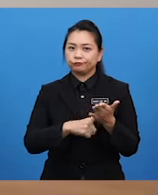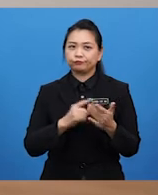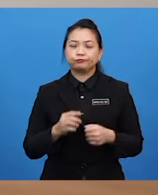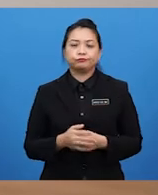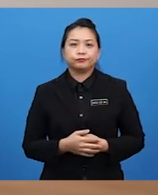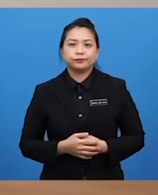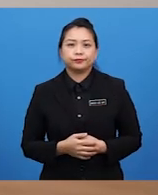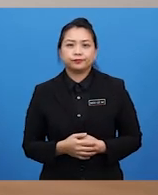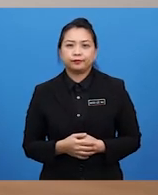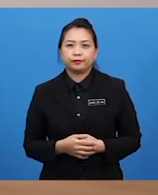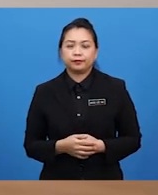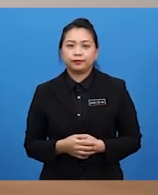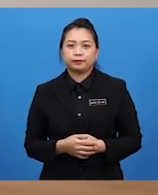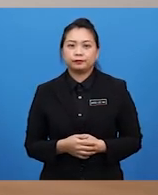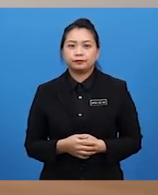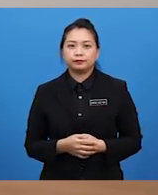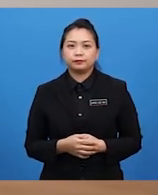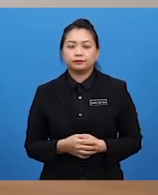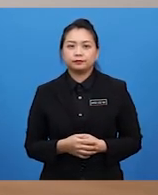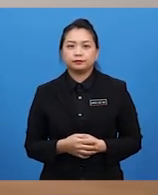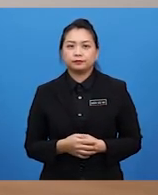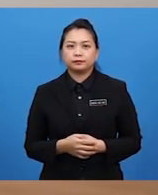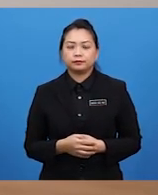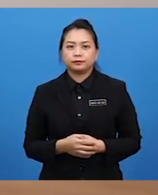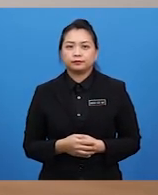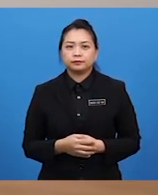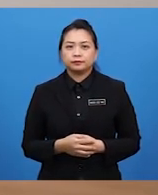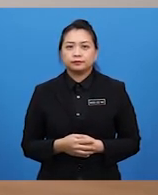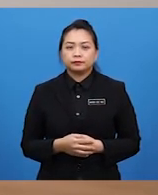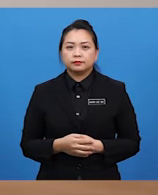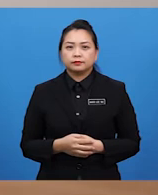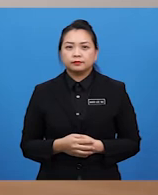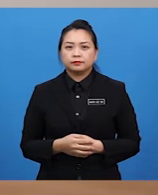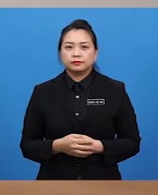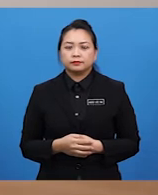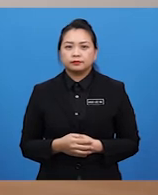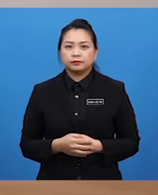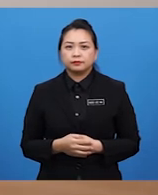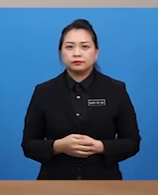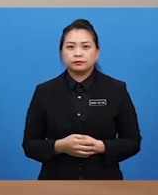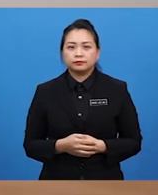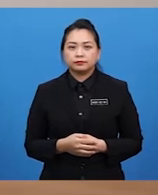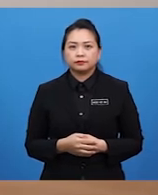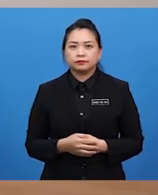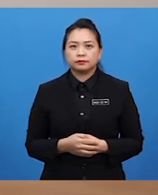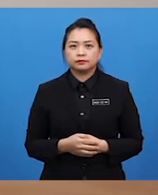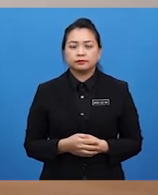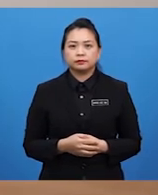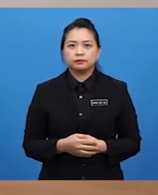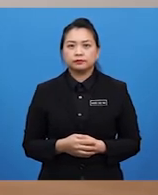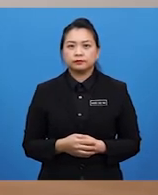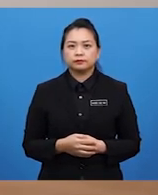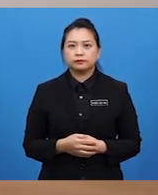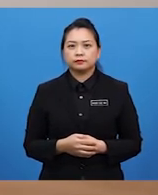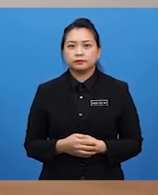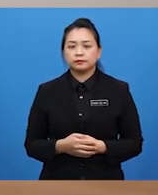terdapat dalam aspek sosiologi ini. Okey, pelajar-pelajar sudah bersedia semua? Baiklah. Kita teruskan dengan aspek-aspek yang terdapat dalam